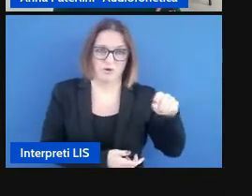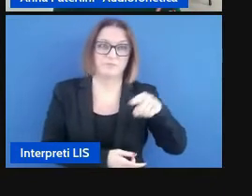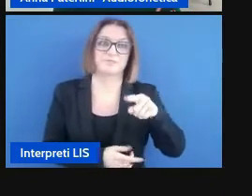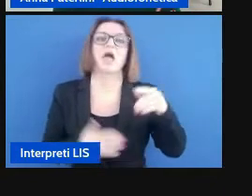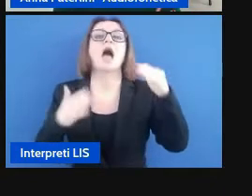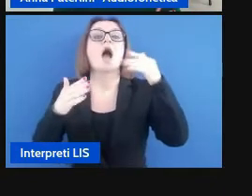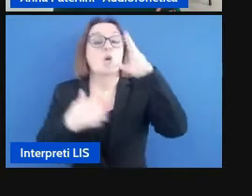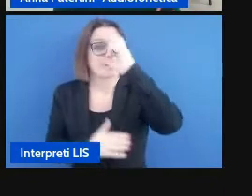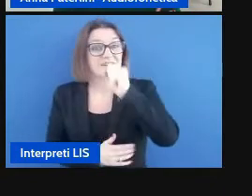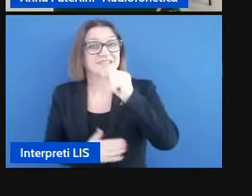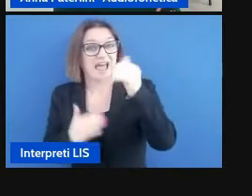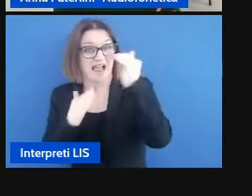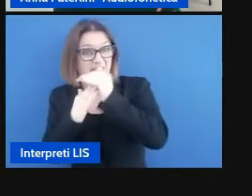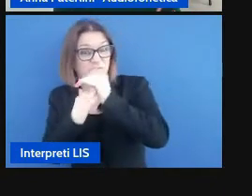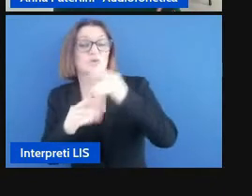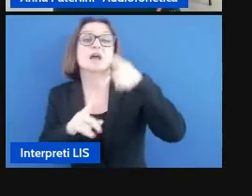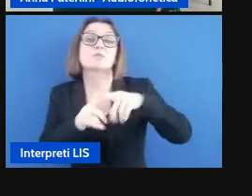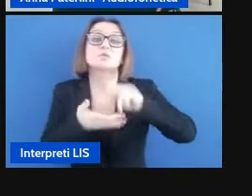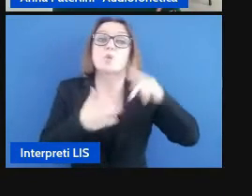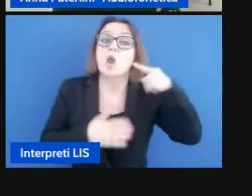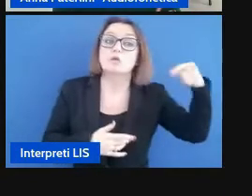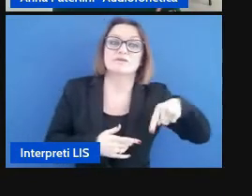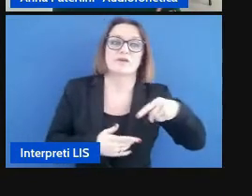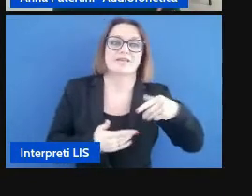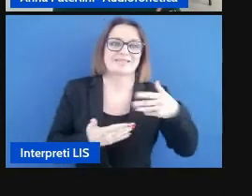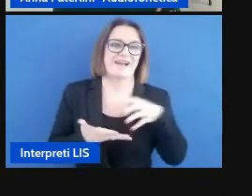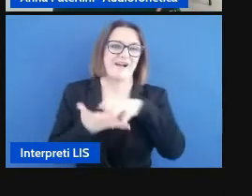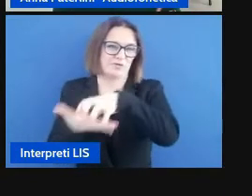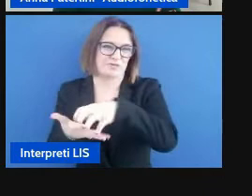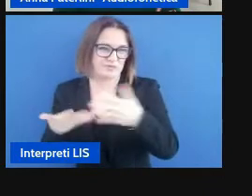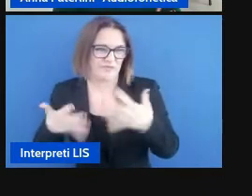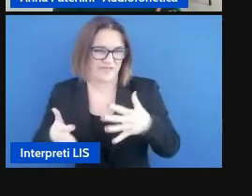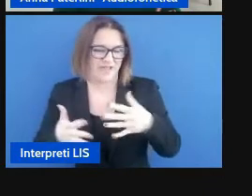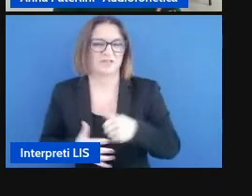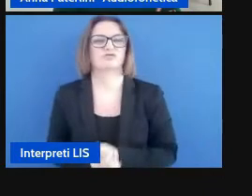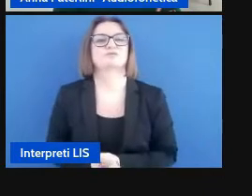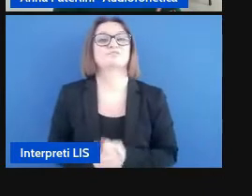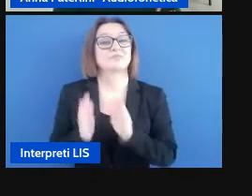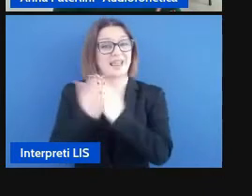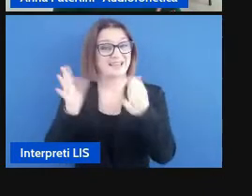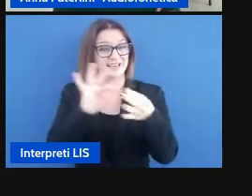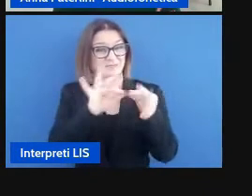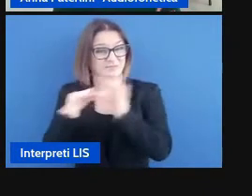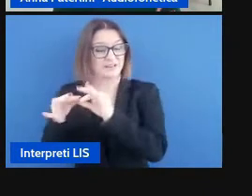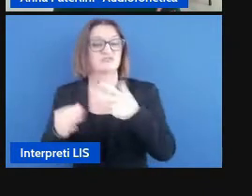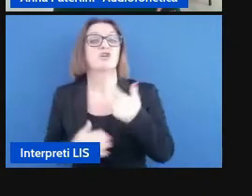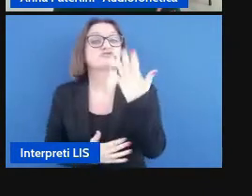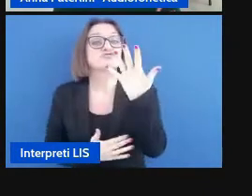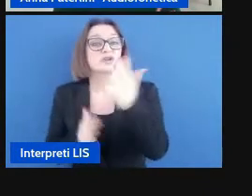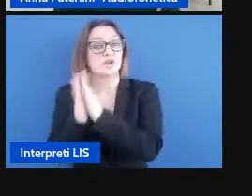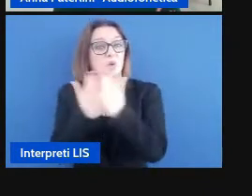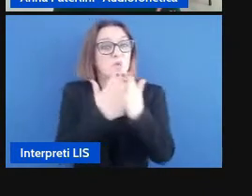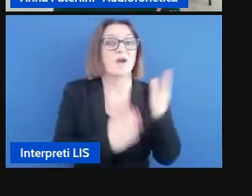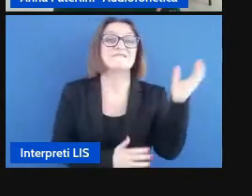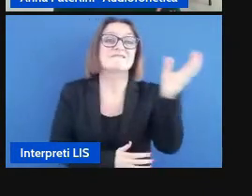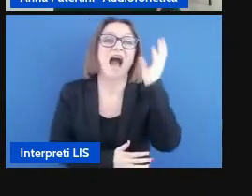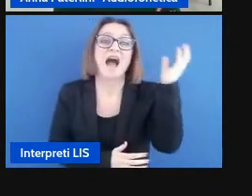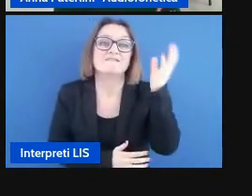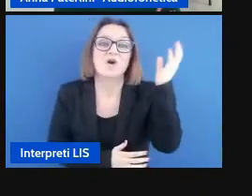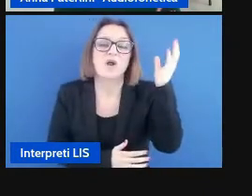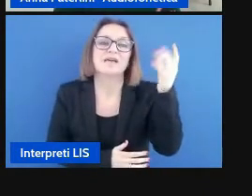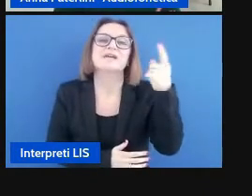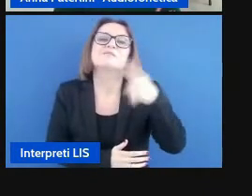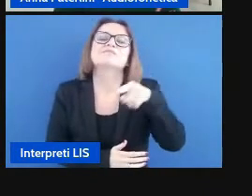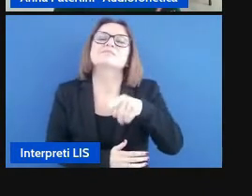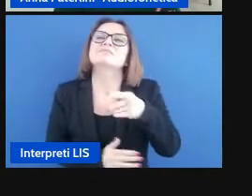'università caffoscari hanno contribuito la collana è costituita da cinque favole che nascono proprio